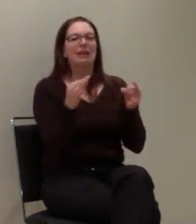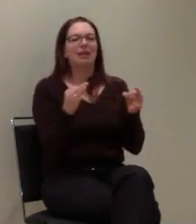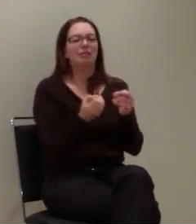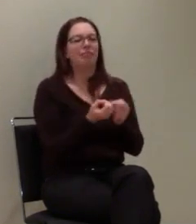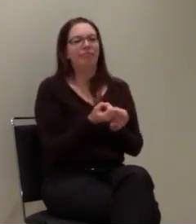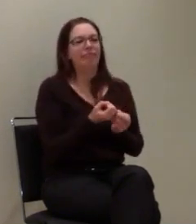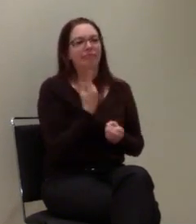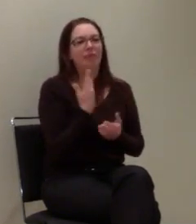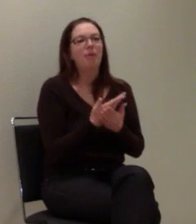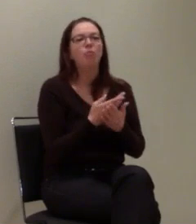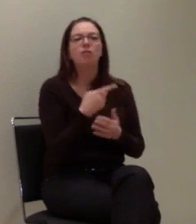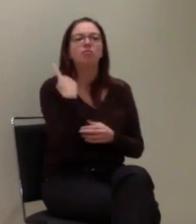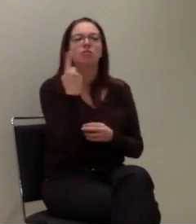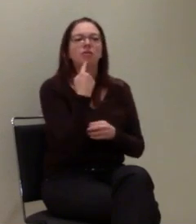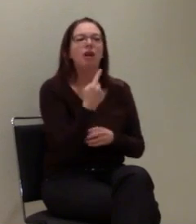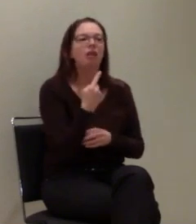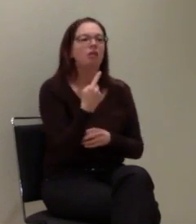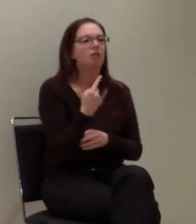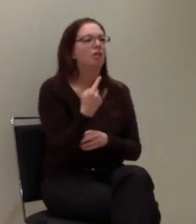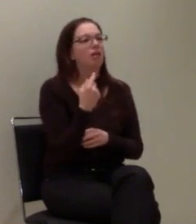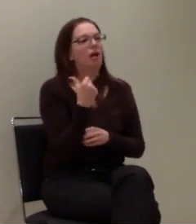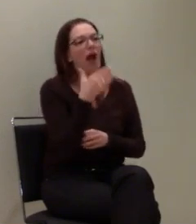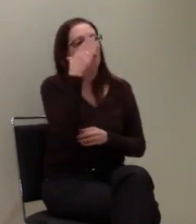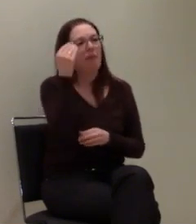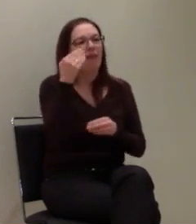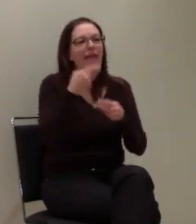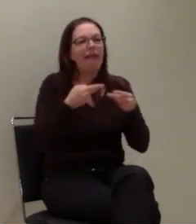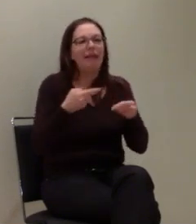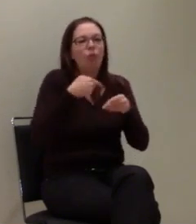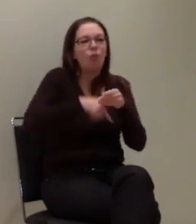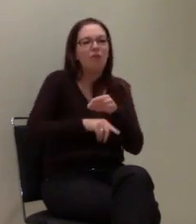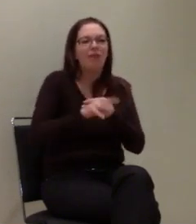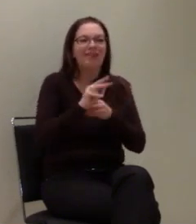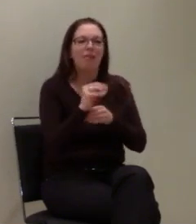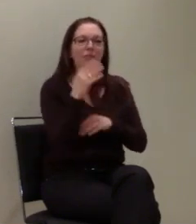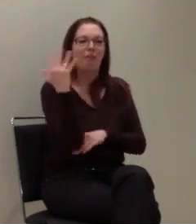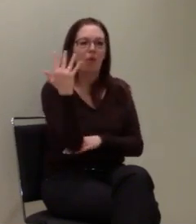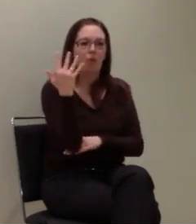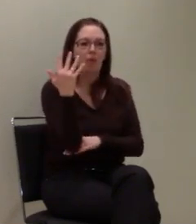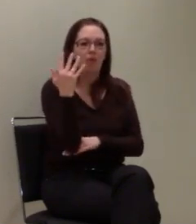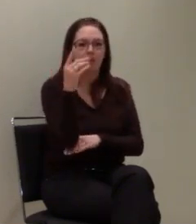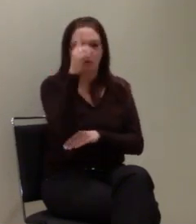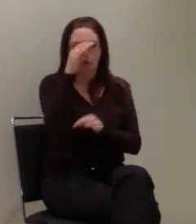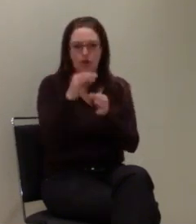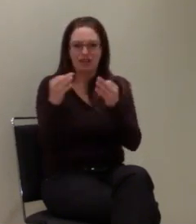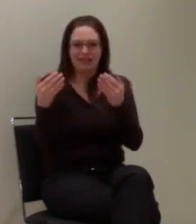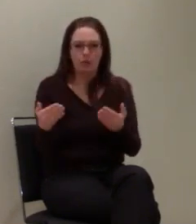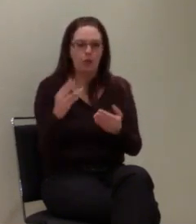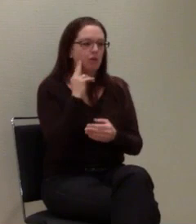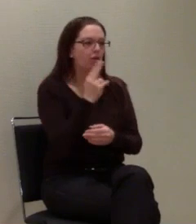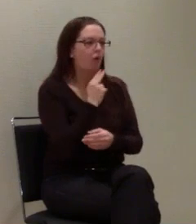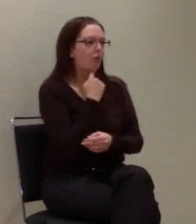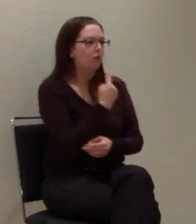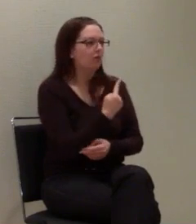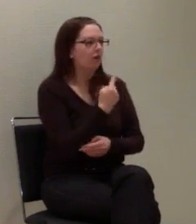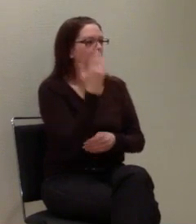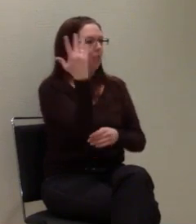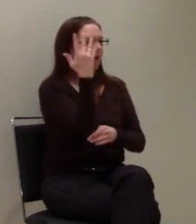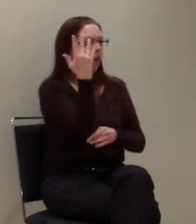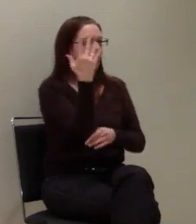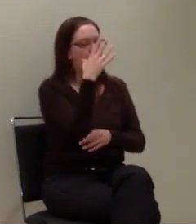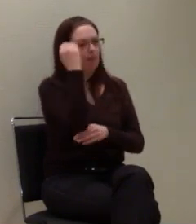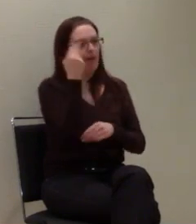dem Baum, ein Gehörloser würde schreiben, Baum, Mann liegt. Das ist jetzt die Frage, würde derjenige,